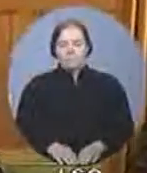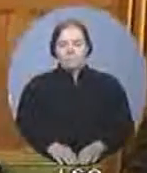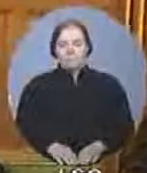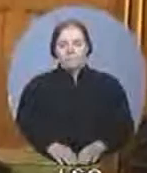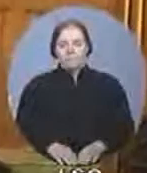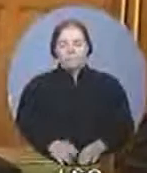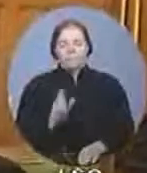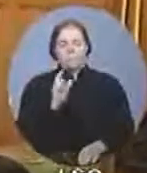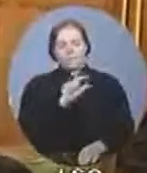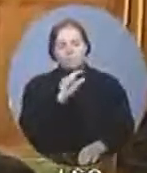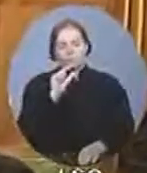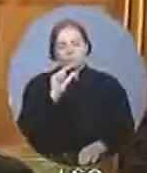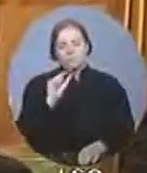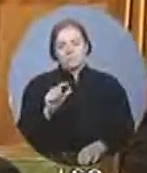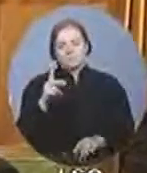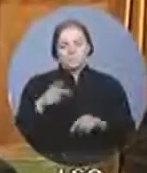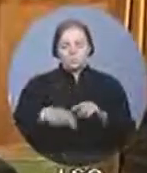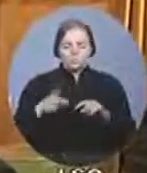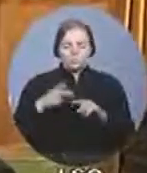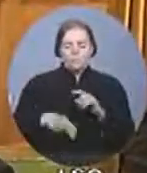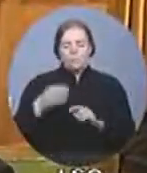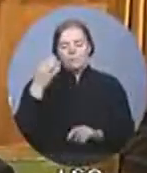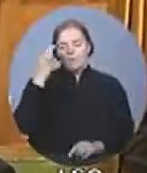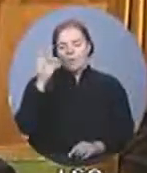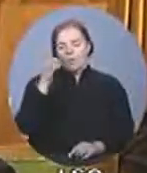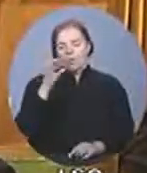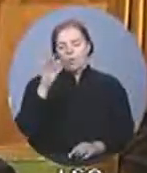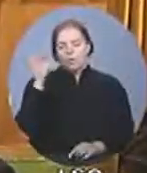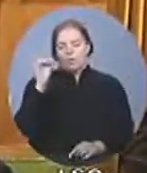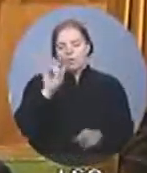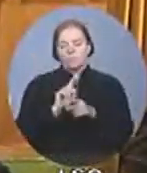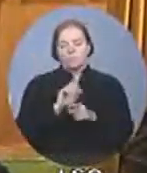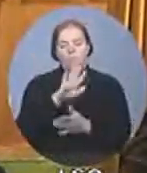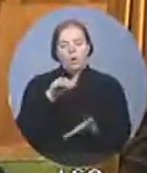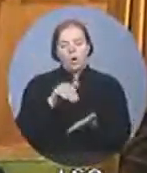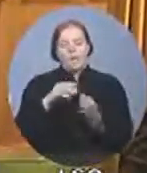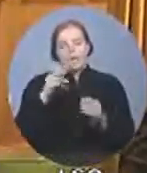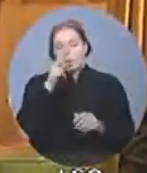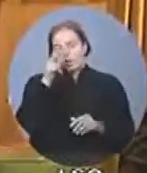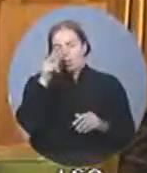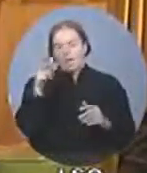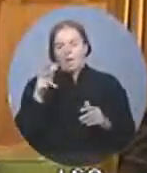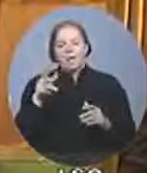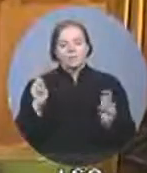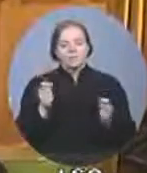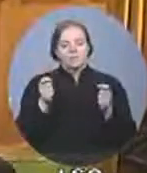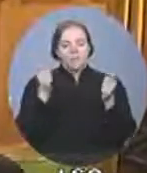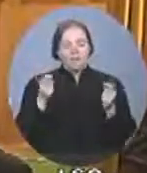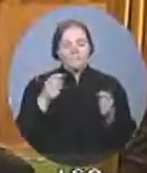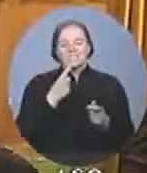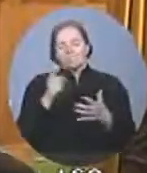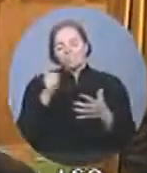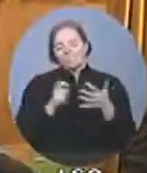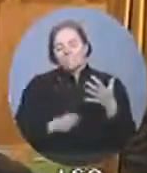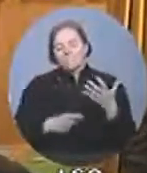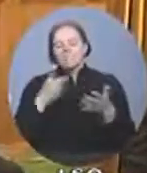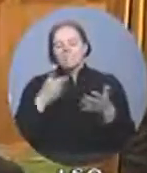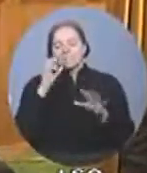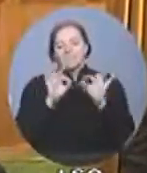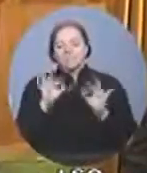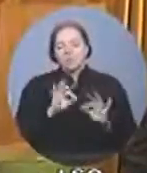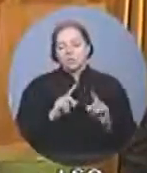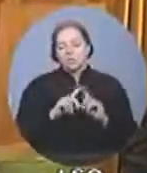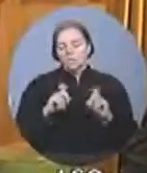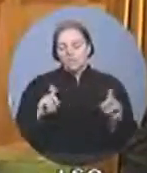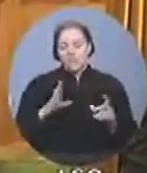Le gouvernement justifie les coupes aux francopholies et à Montréal en lumière en prétendant avoir établi de nouveaux critères de sélection. Pourtant, la majorité